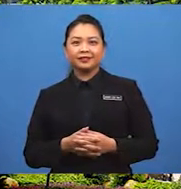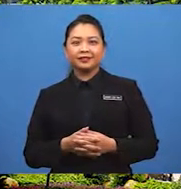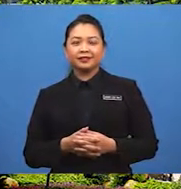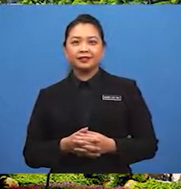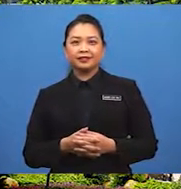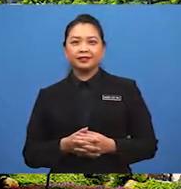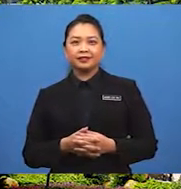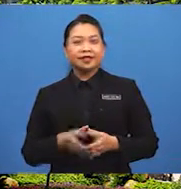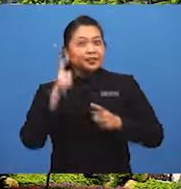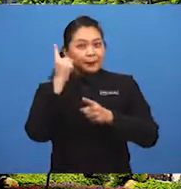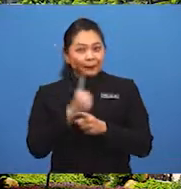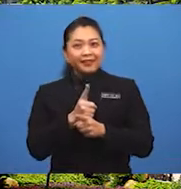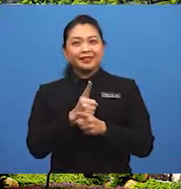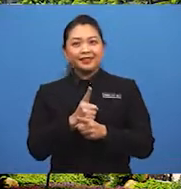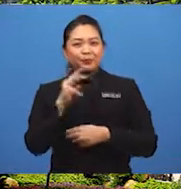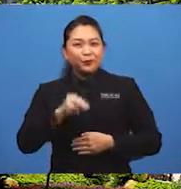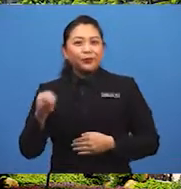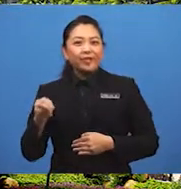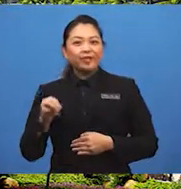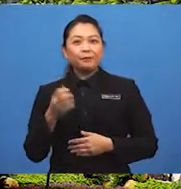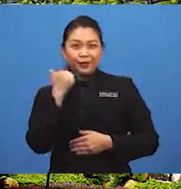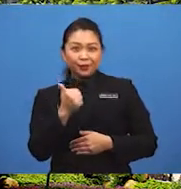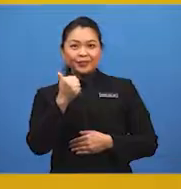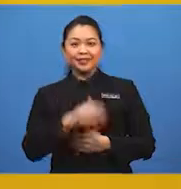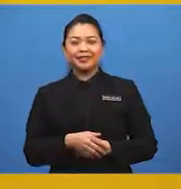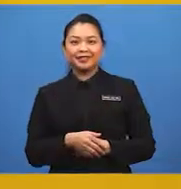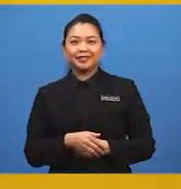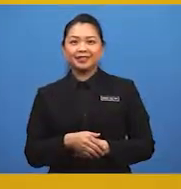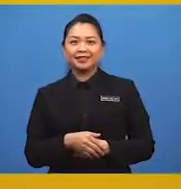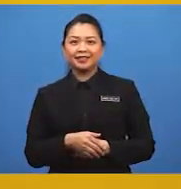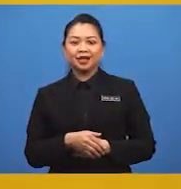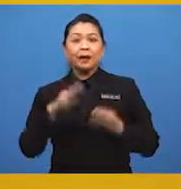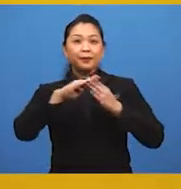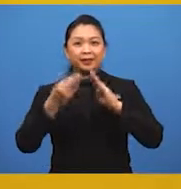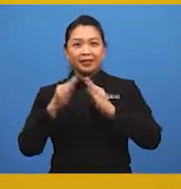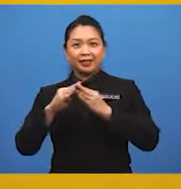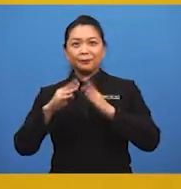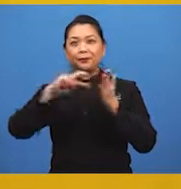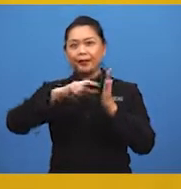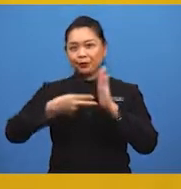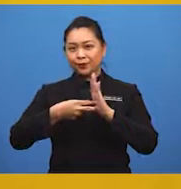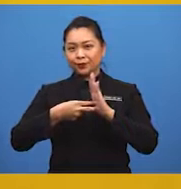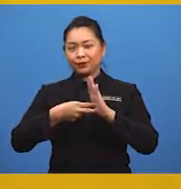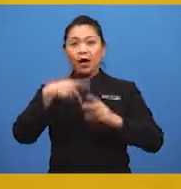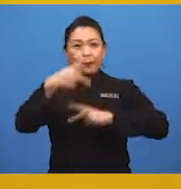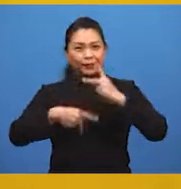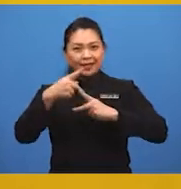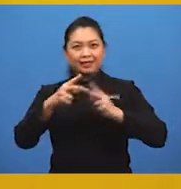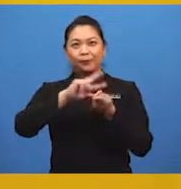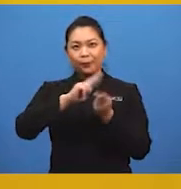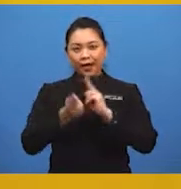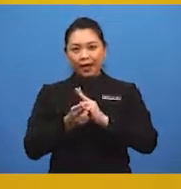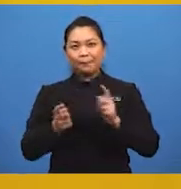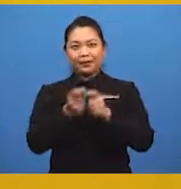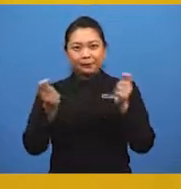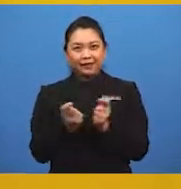Tepat sekali, murid-murid. Bagus! Pembandaran bermaksud proses perubahan